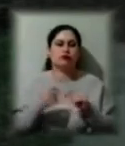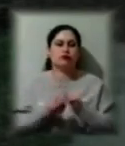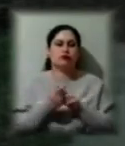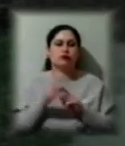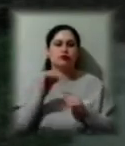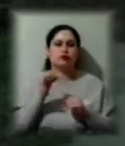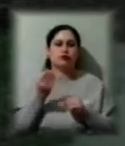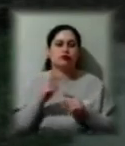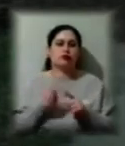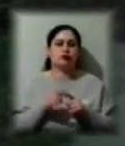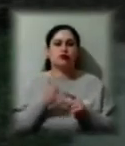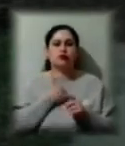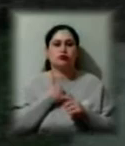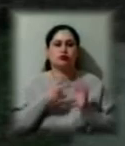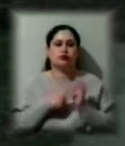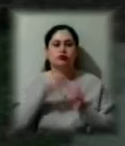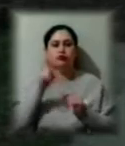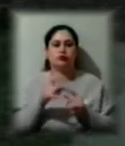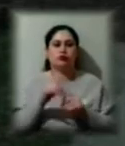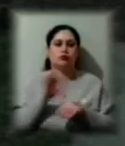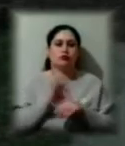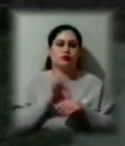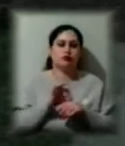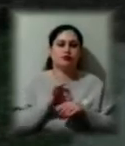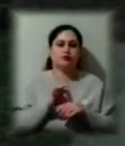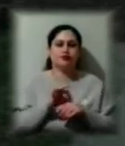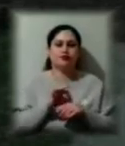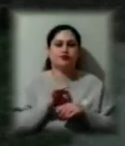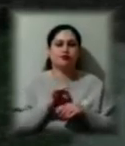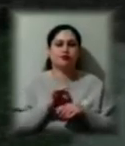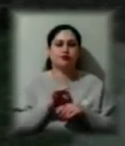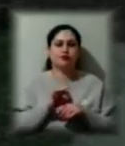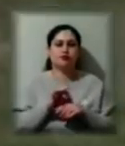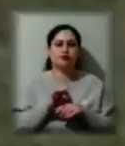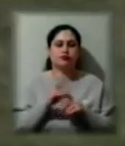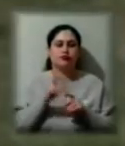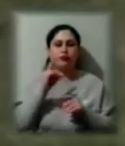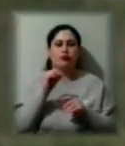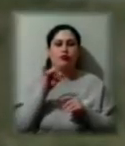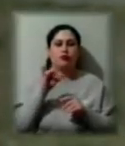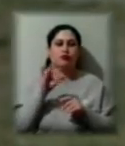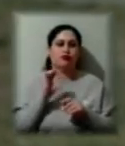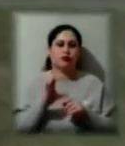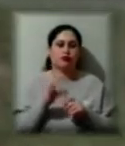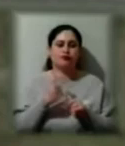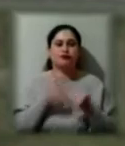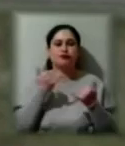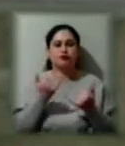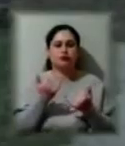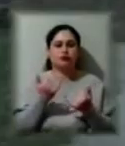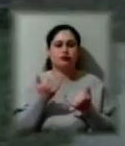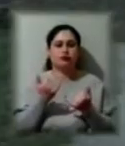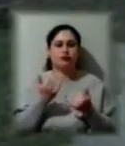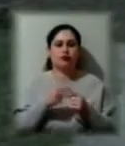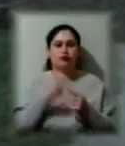сім чоловік заболіло на коронавірус. Сьогодні, бачите, йдуть